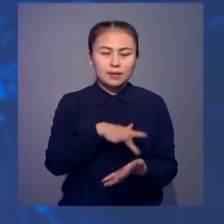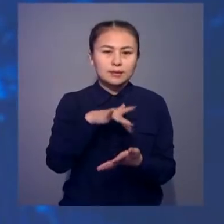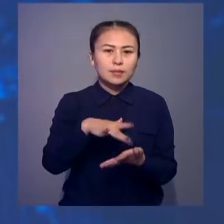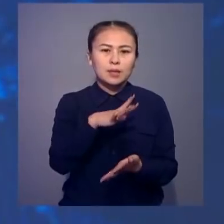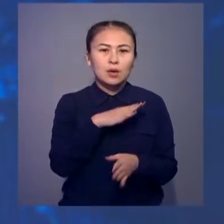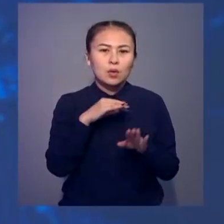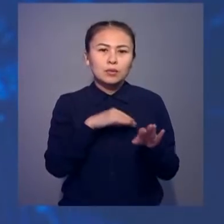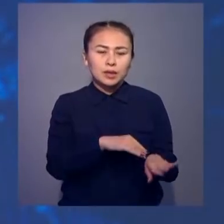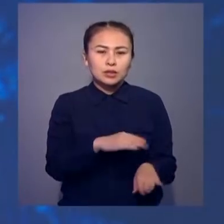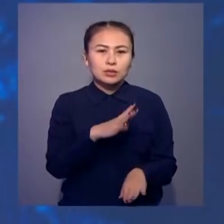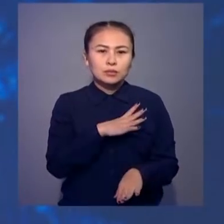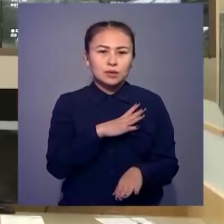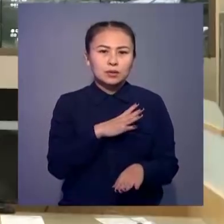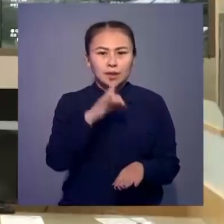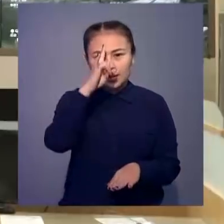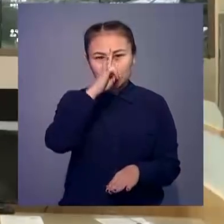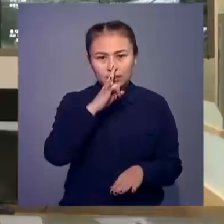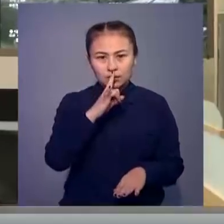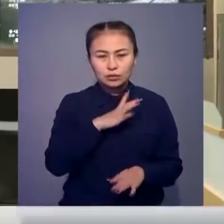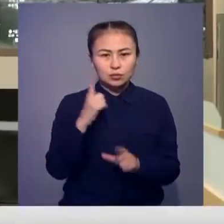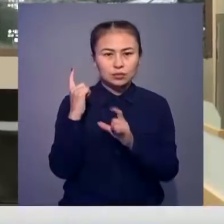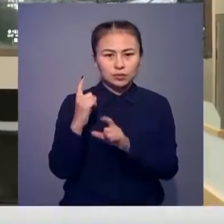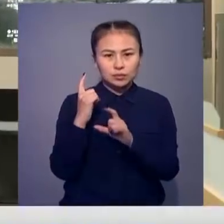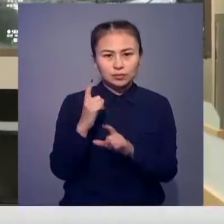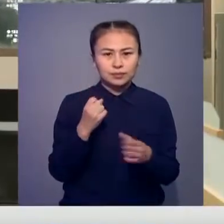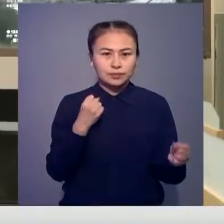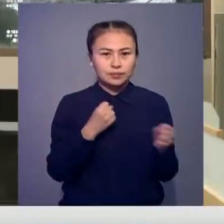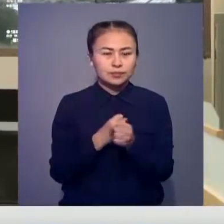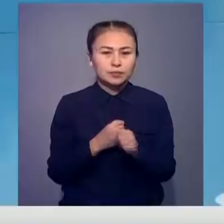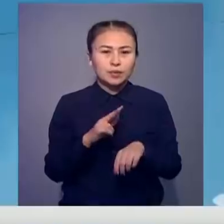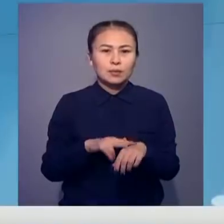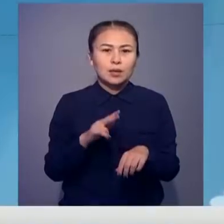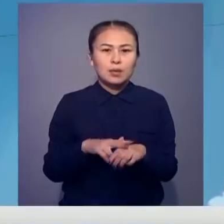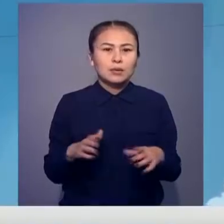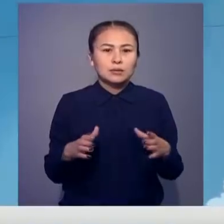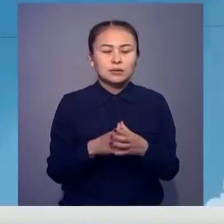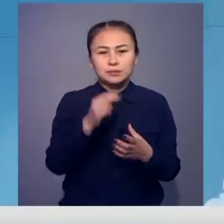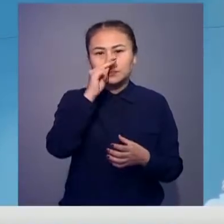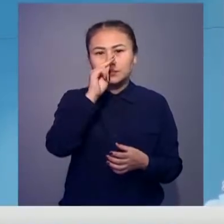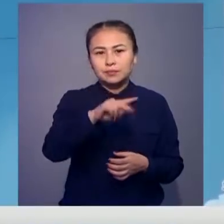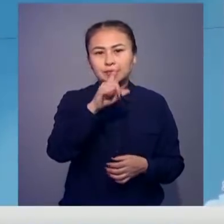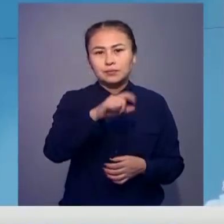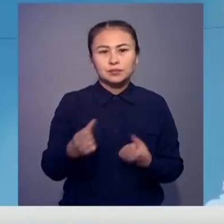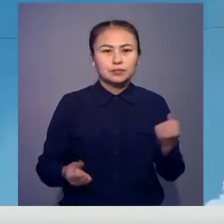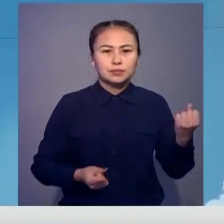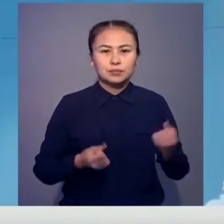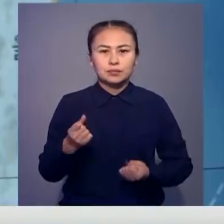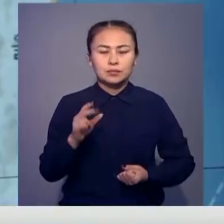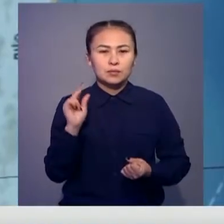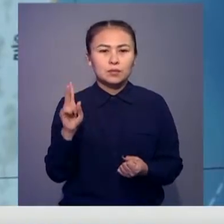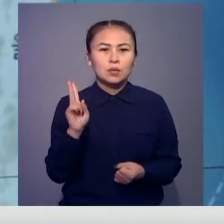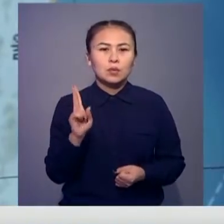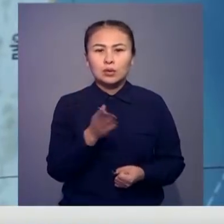ғаласында болған көлікпен кележатқан қазақстандық жүк машинасына соқтық ұсықан. Полиция апатқа кінәлі адамның жүргіз үші